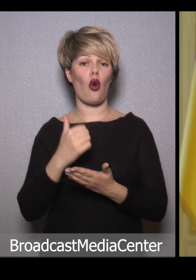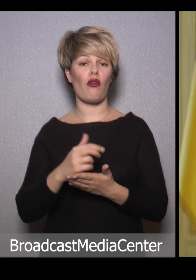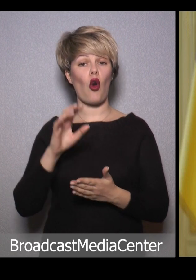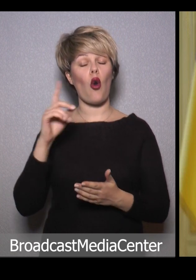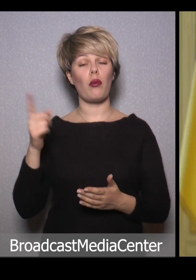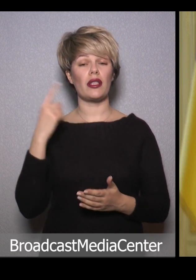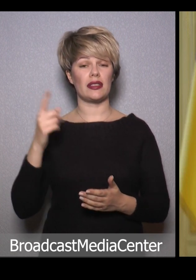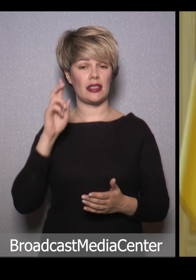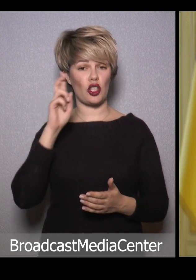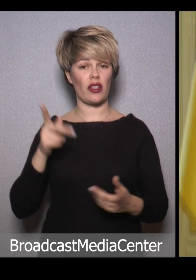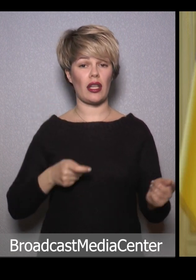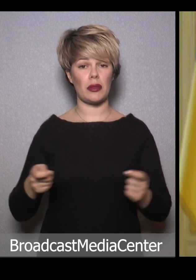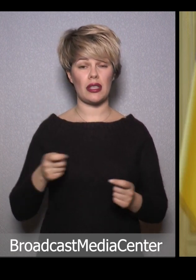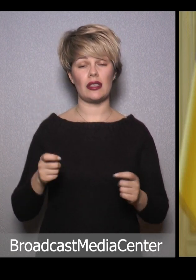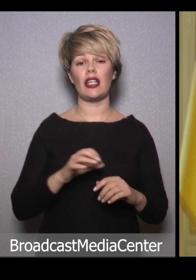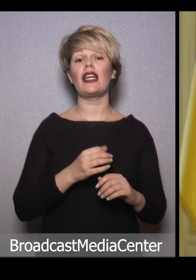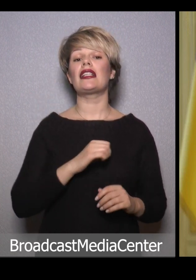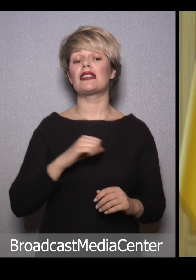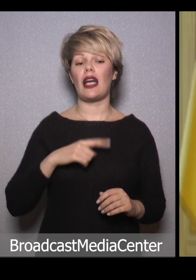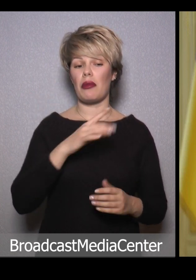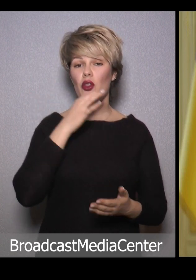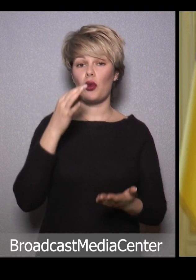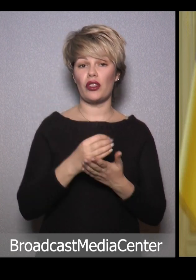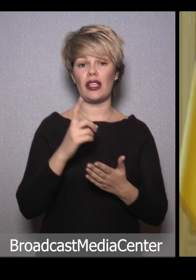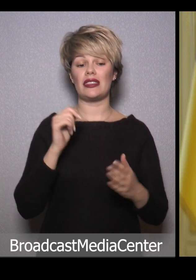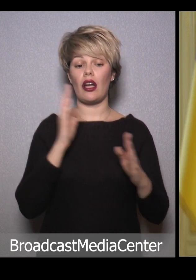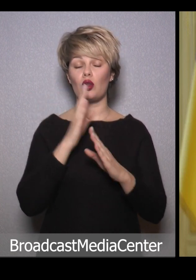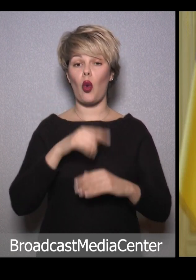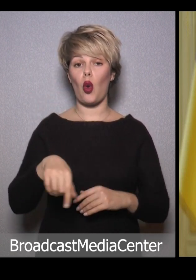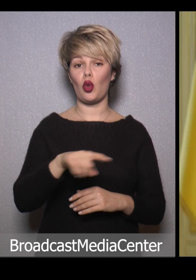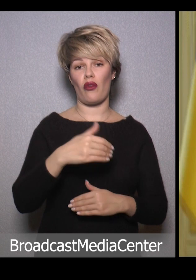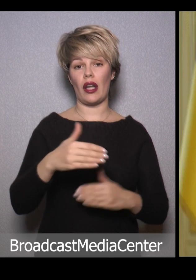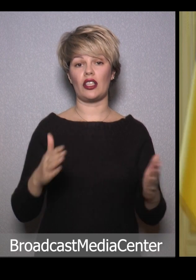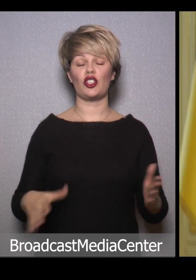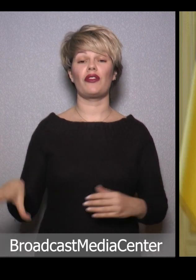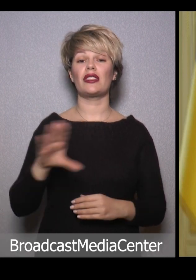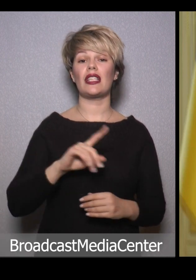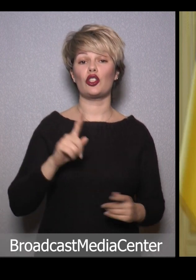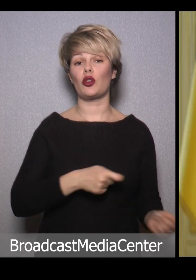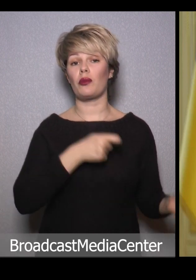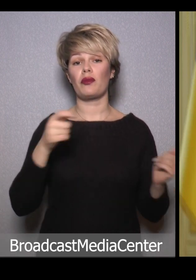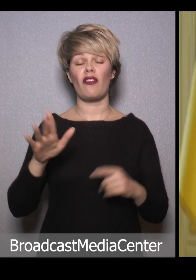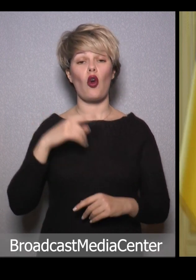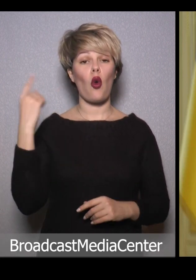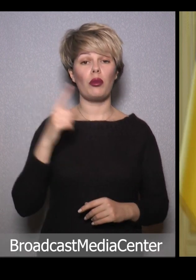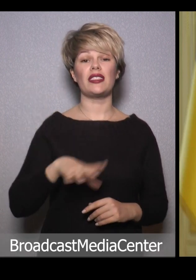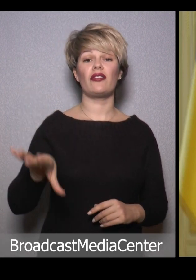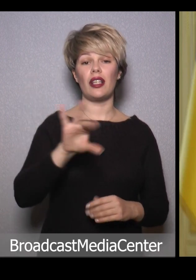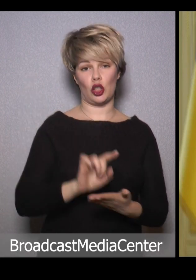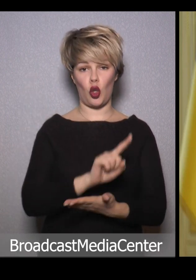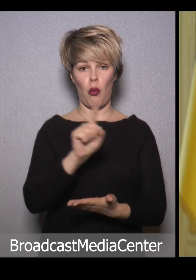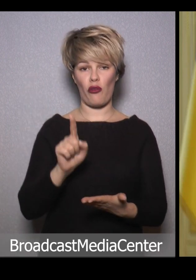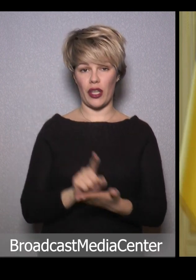обласних державних адміністрацій несуть відповідальність за долю вантажів. Все, що надійшло в область, ви